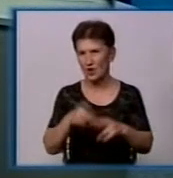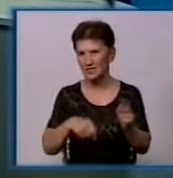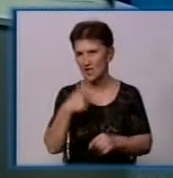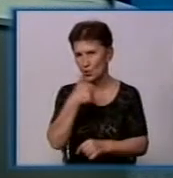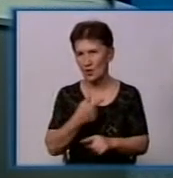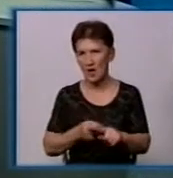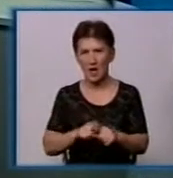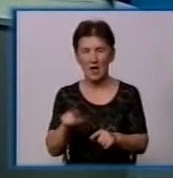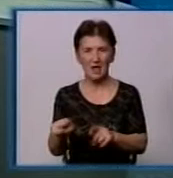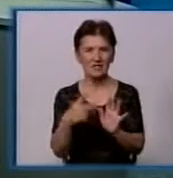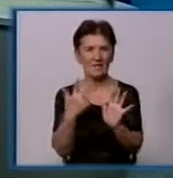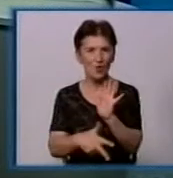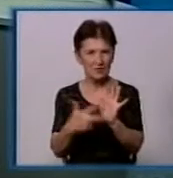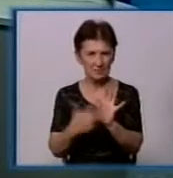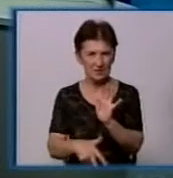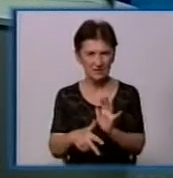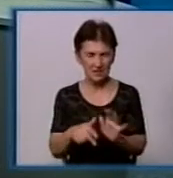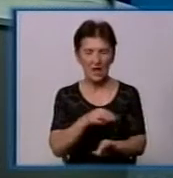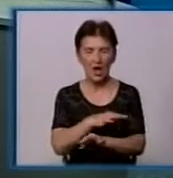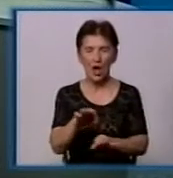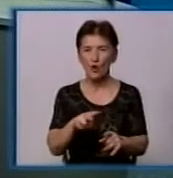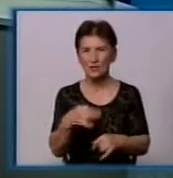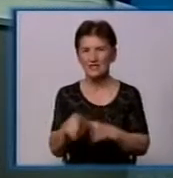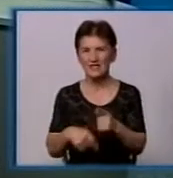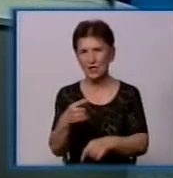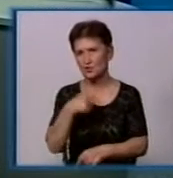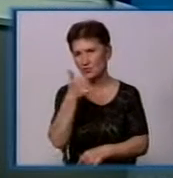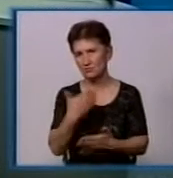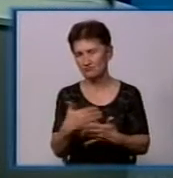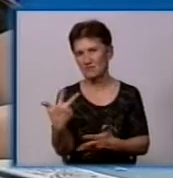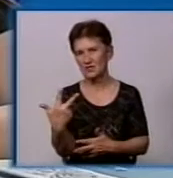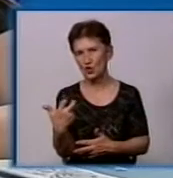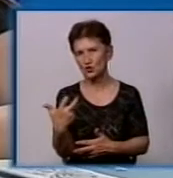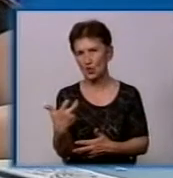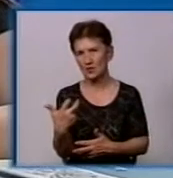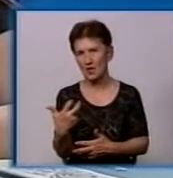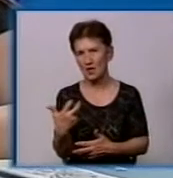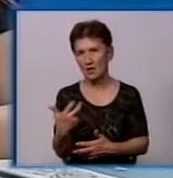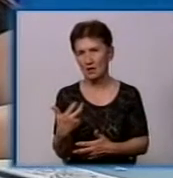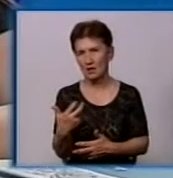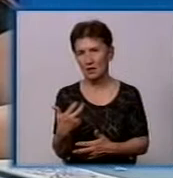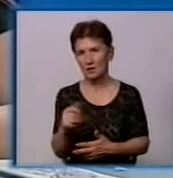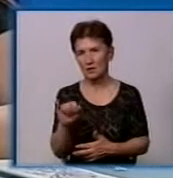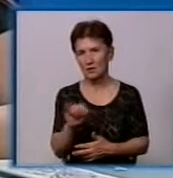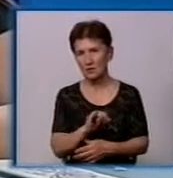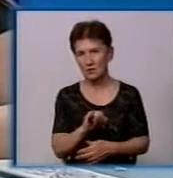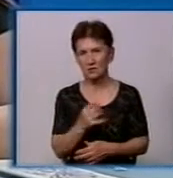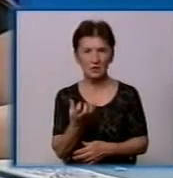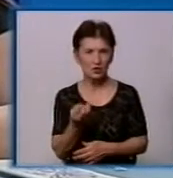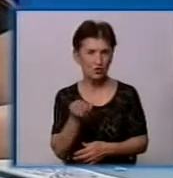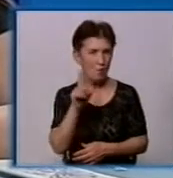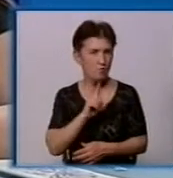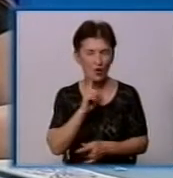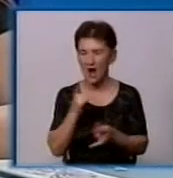80 контейнерів, як сказала Татьяна Анатольовна, і в цьому році около 300 контейнерів. І ще поки